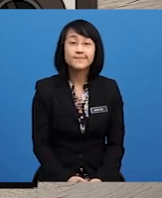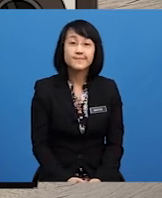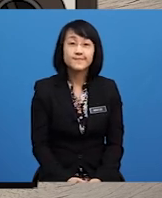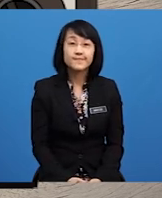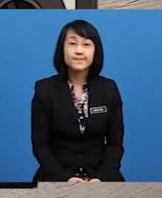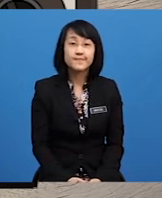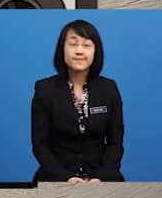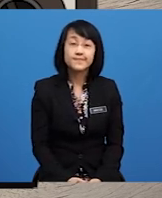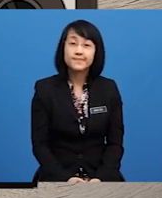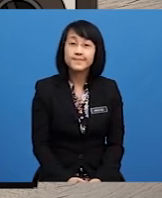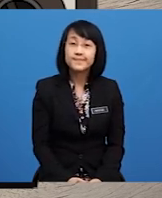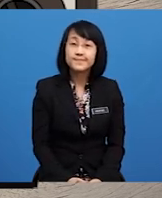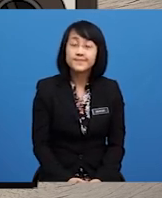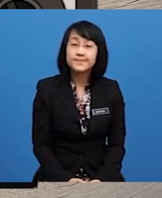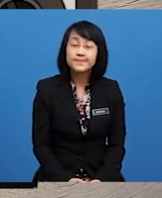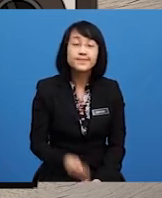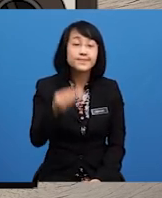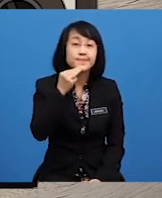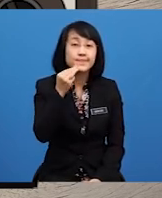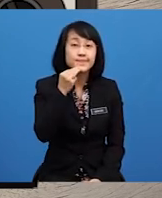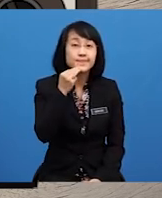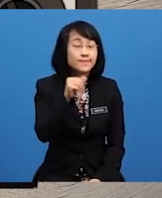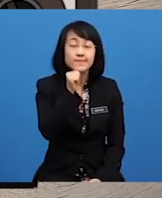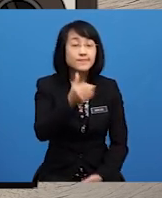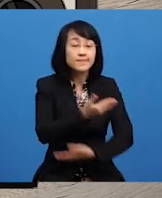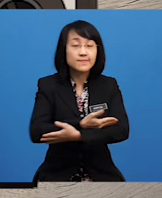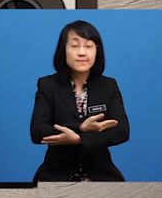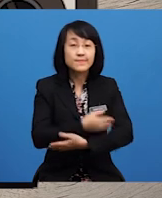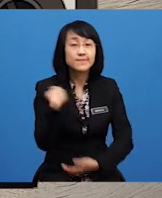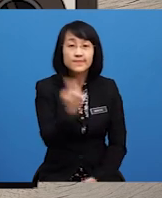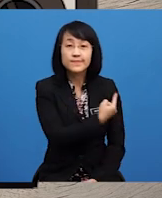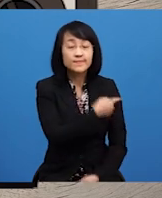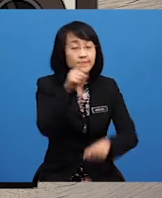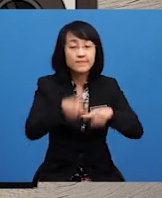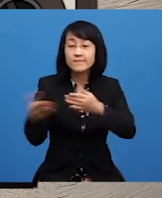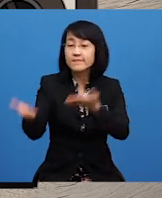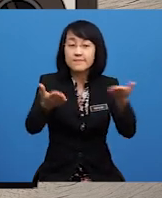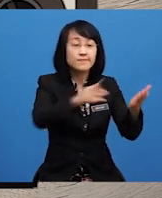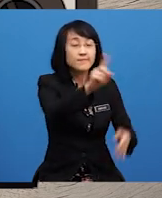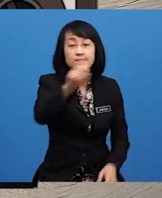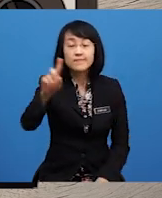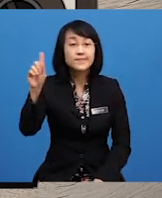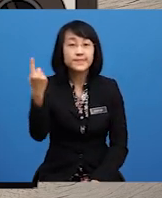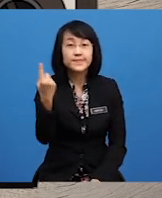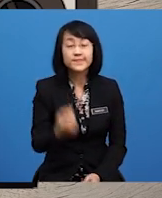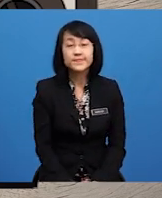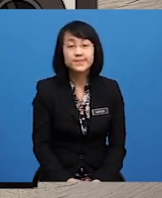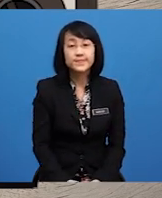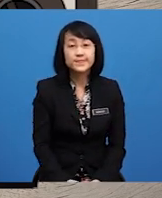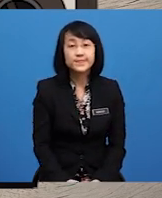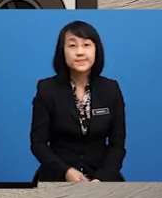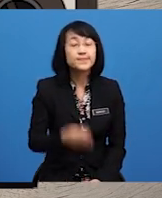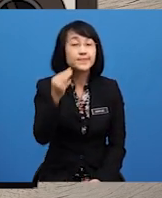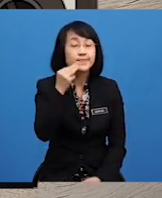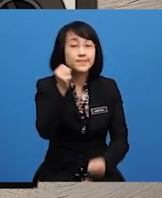Ana sekolah Mahani tu Bukan anak kita Kak Tak boleh dia bawa-bawa Begitu saja Selagi pun dia